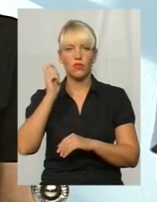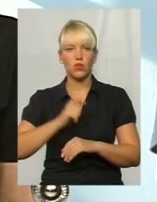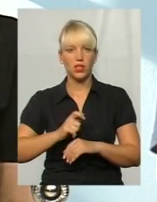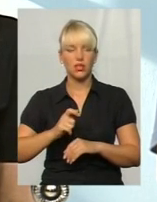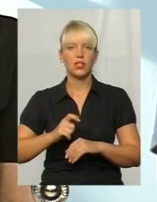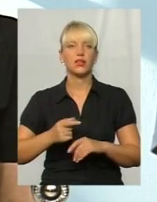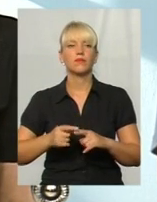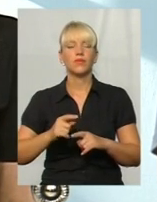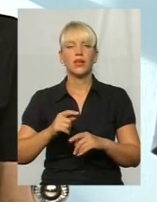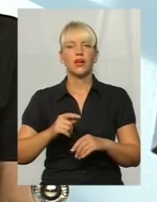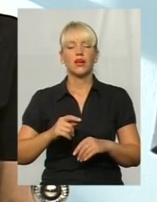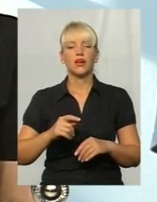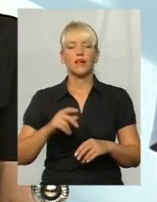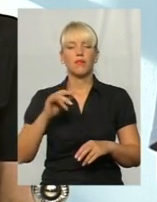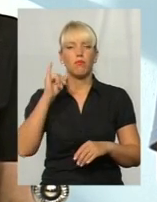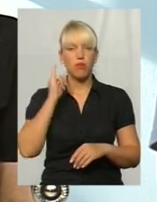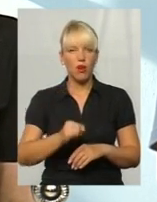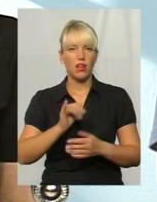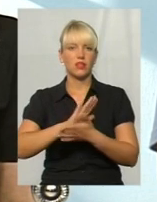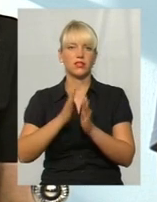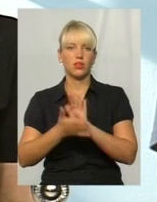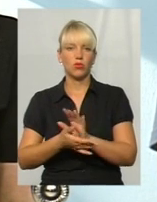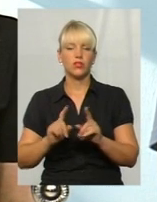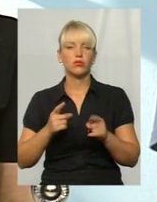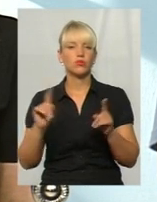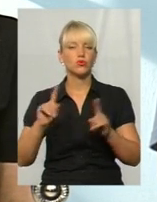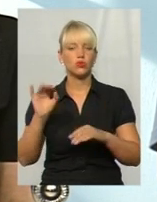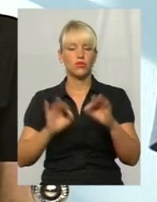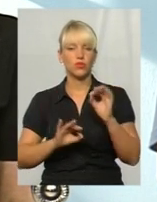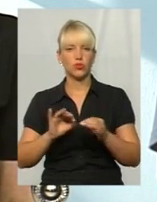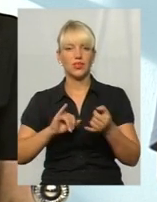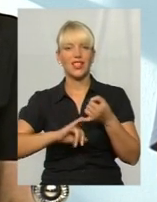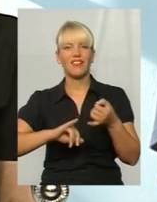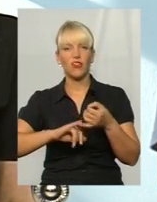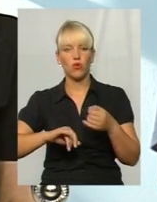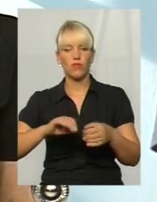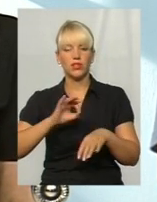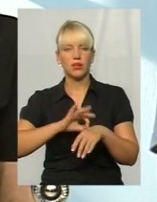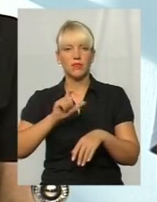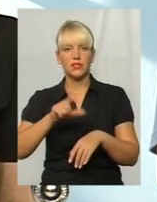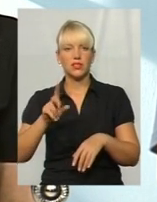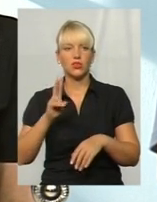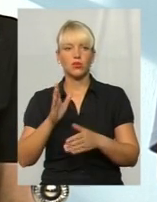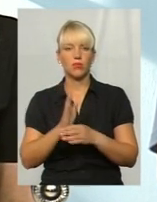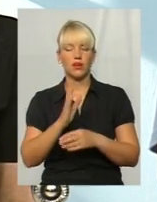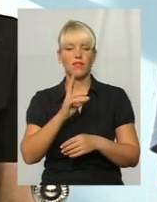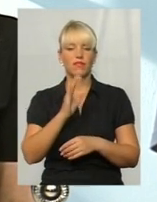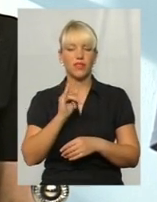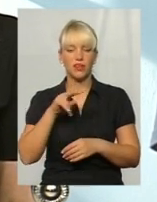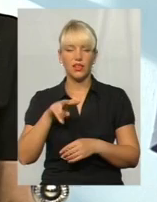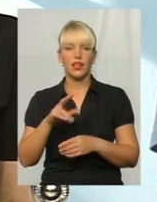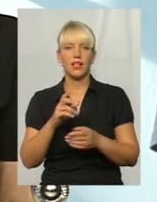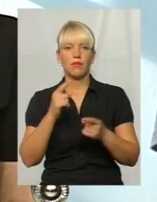погана, через те, що відсоток інфікованих пацієнтів, які мають віл, маючи